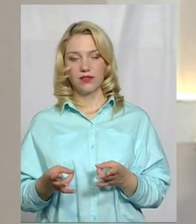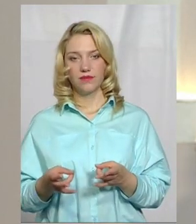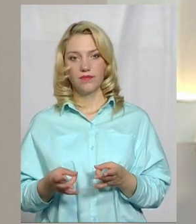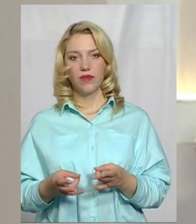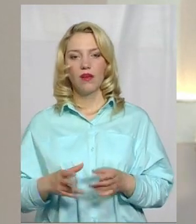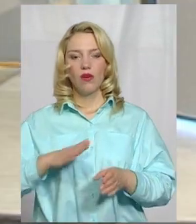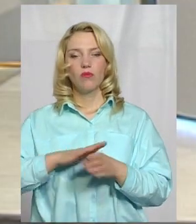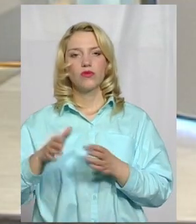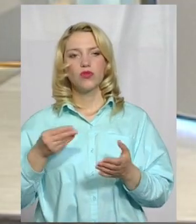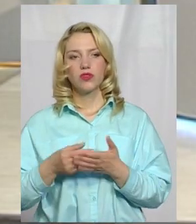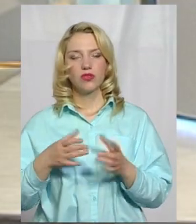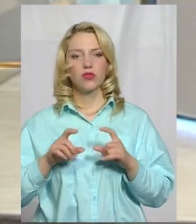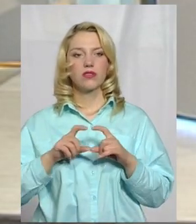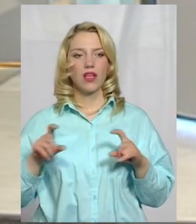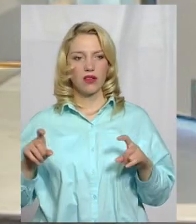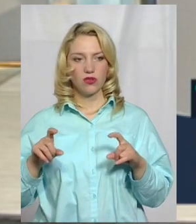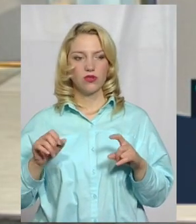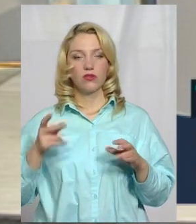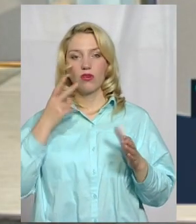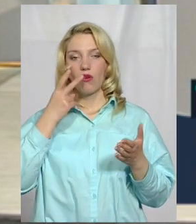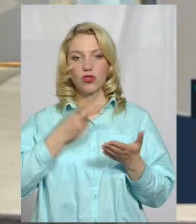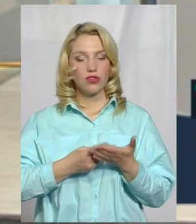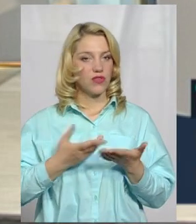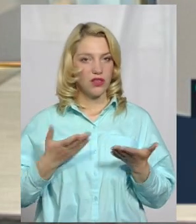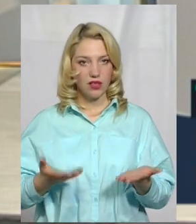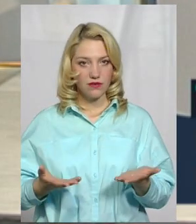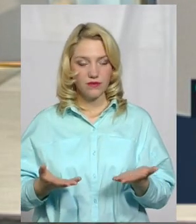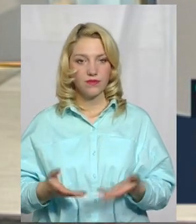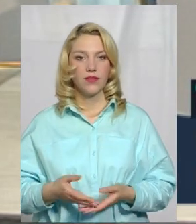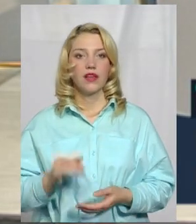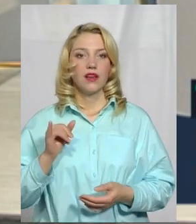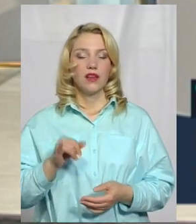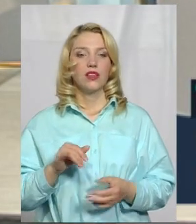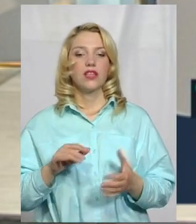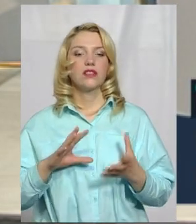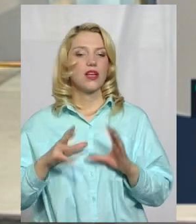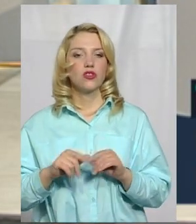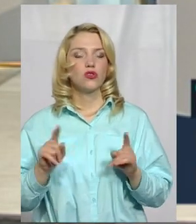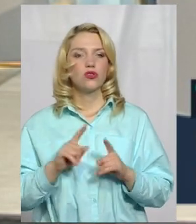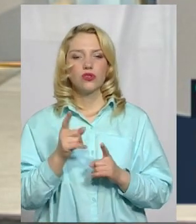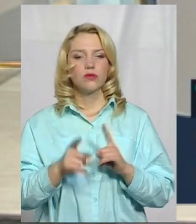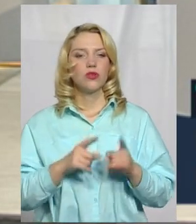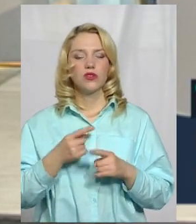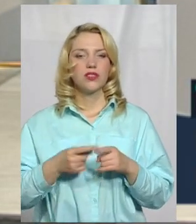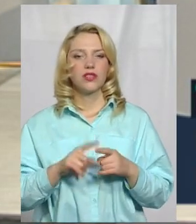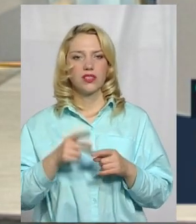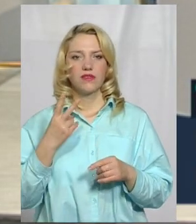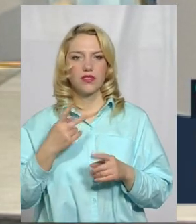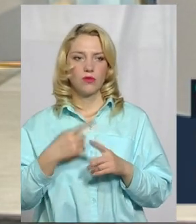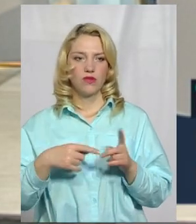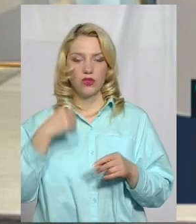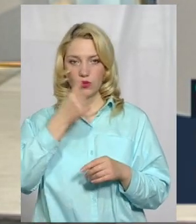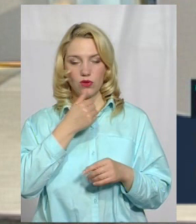Необхідність повноцінного закладу очевидна. І, зрештою, що змінилося за ці два з половиною роки?